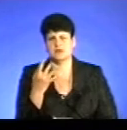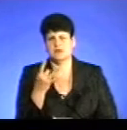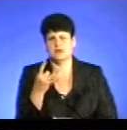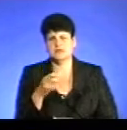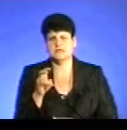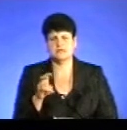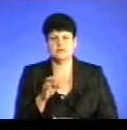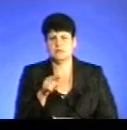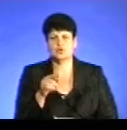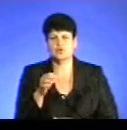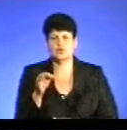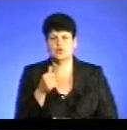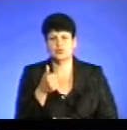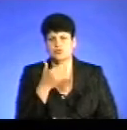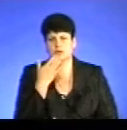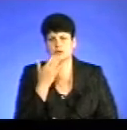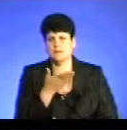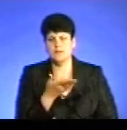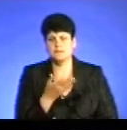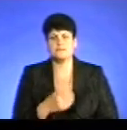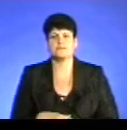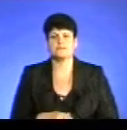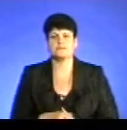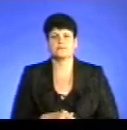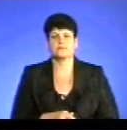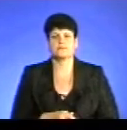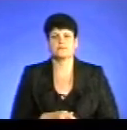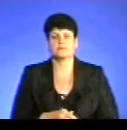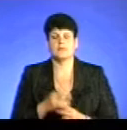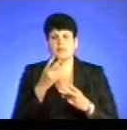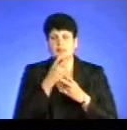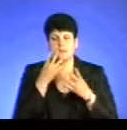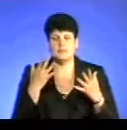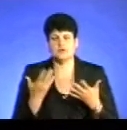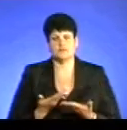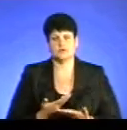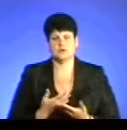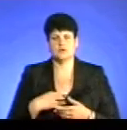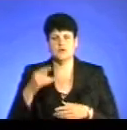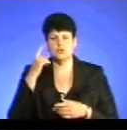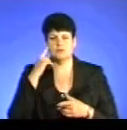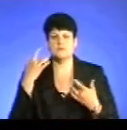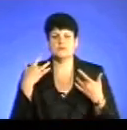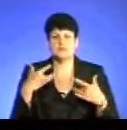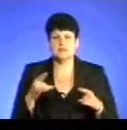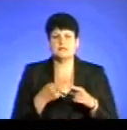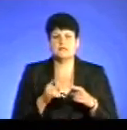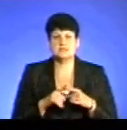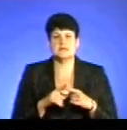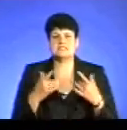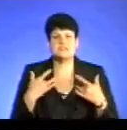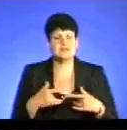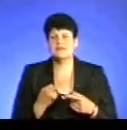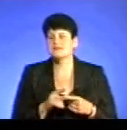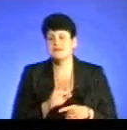вважав, бо там нічого доброго нема в себе. І не бачив життя. Думав, що звільнитися – це звільнення, але